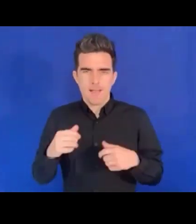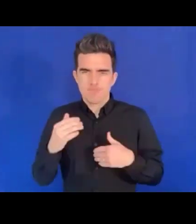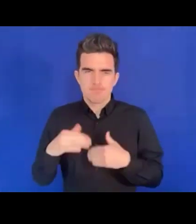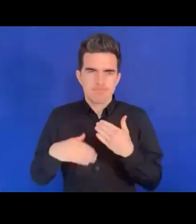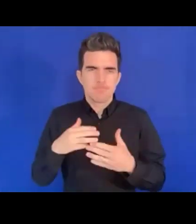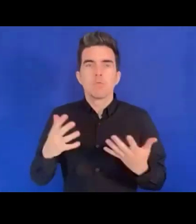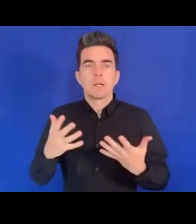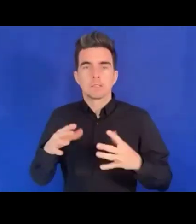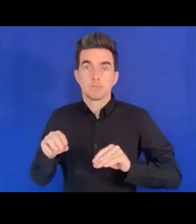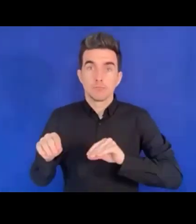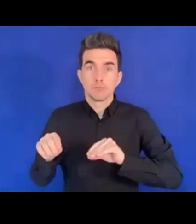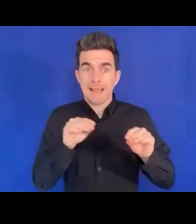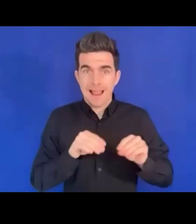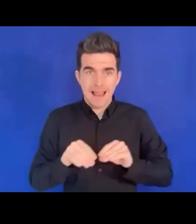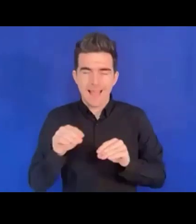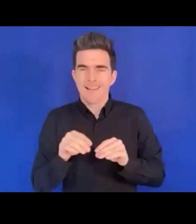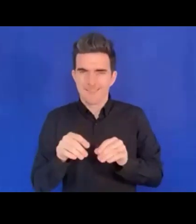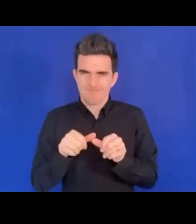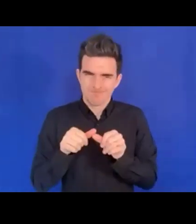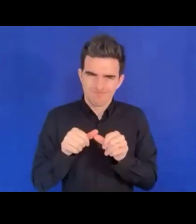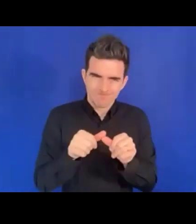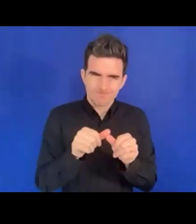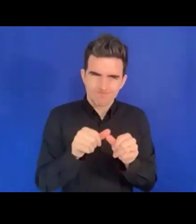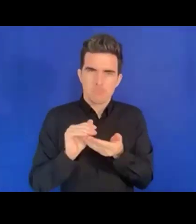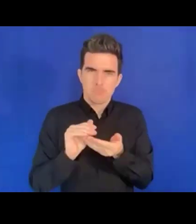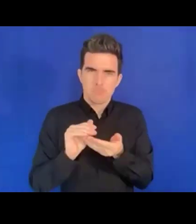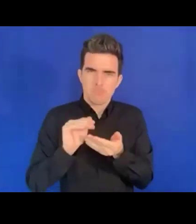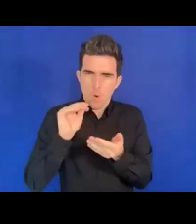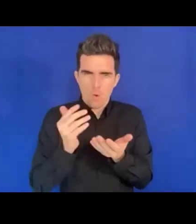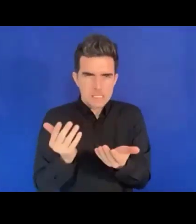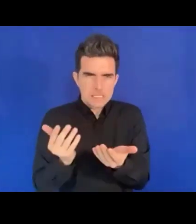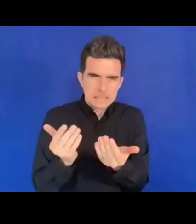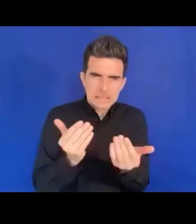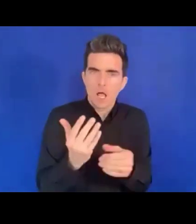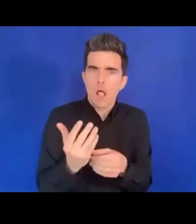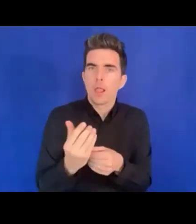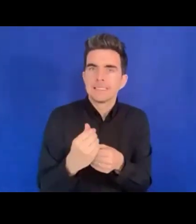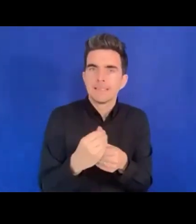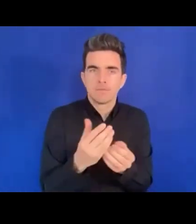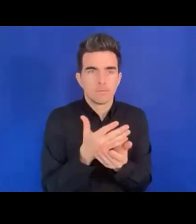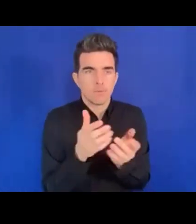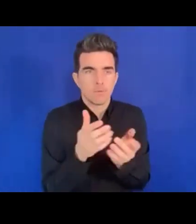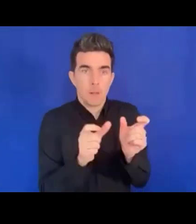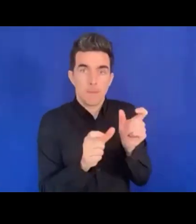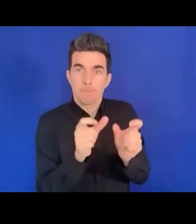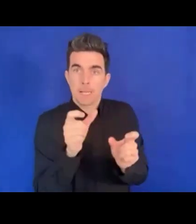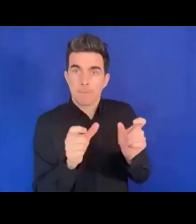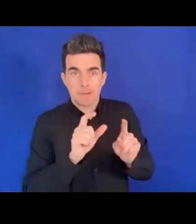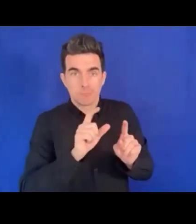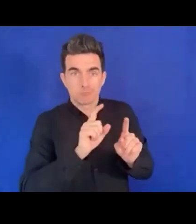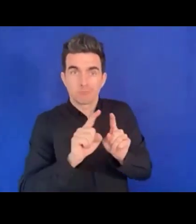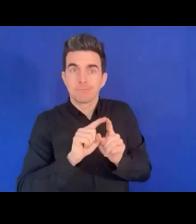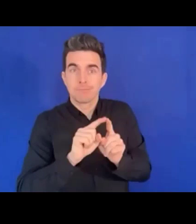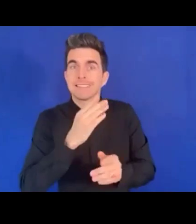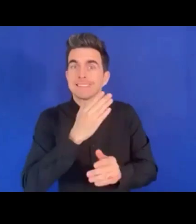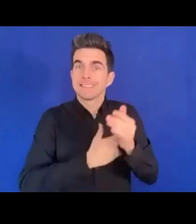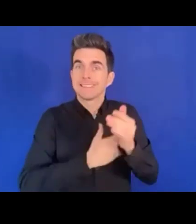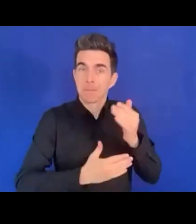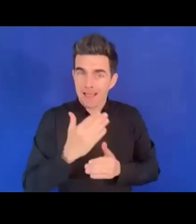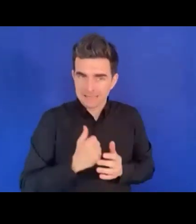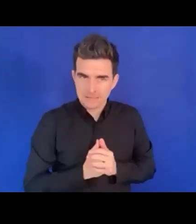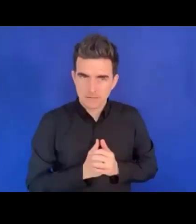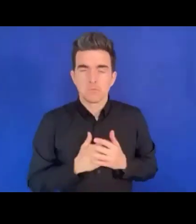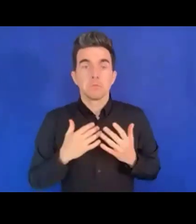situation de handicap. Alors ceci étant dit, nous allons passer à la prochaine session de la formation. Nous aurons dans un premier temps